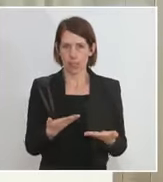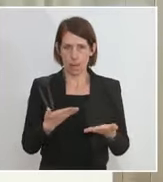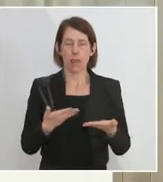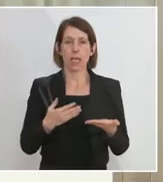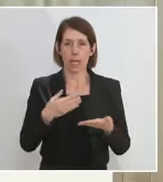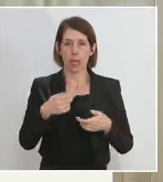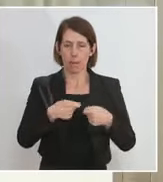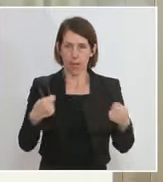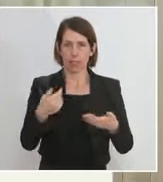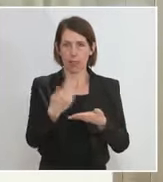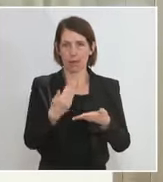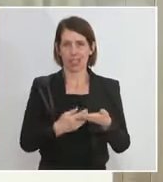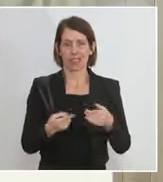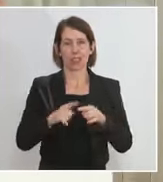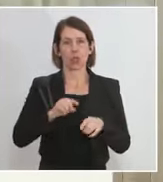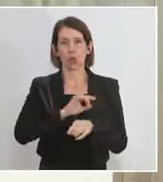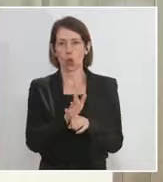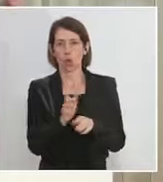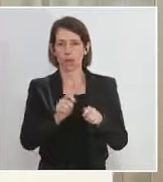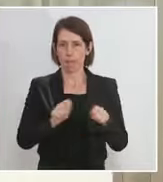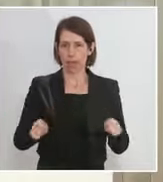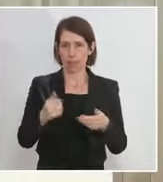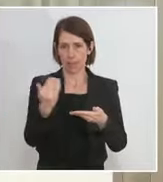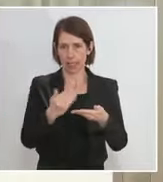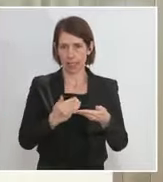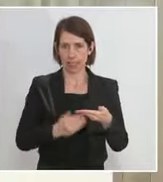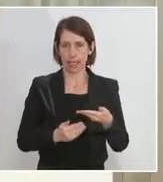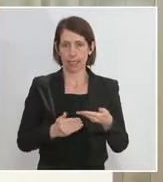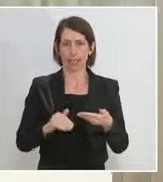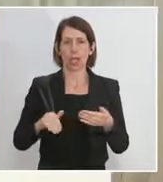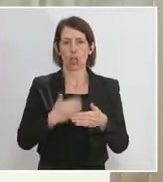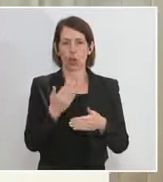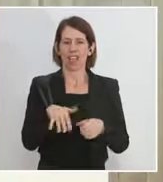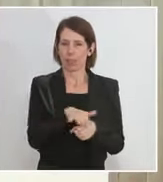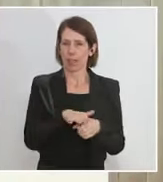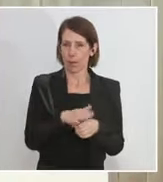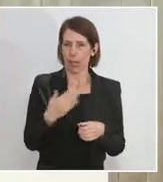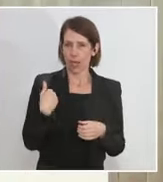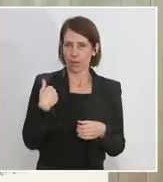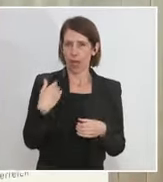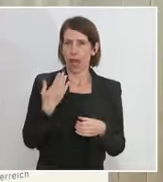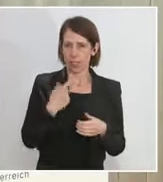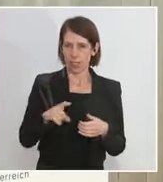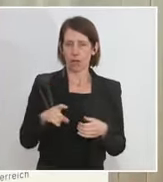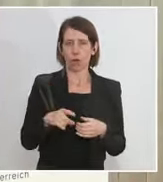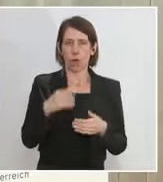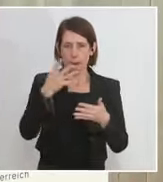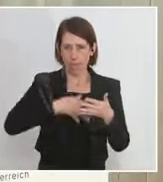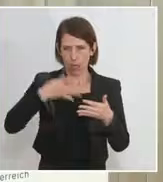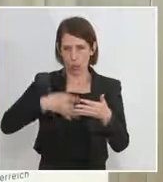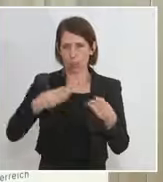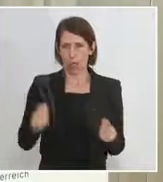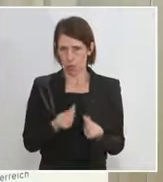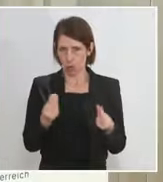-Maßnahmengesetzes. Sie wissen jener Novellierungsbereich, der letzte Woche in der Begutachtung gewesen ist. Wir haben da